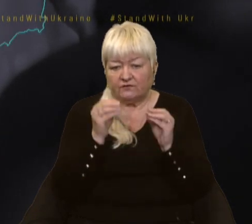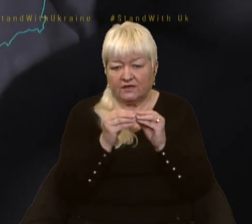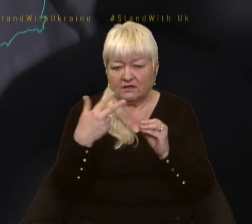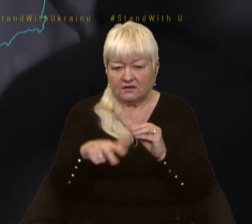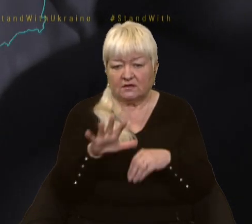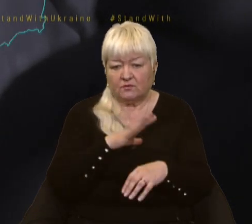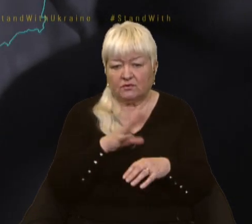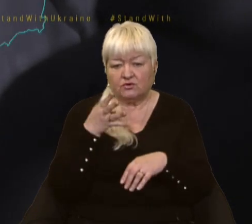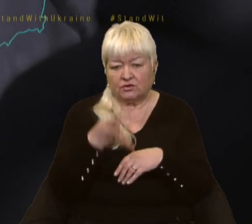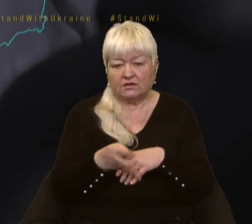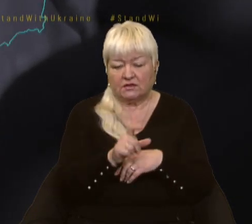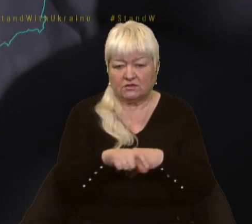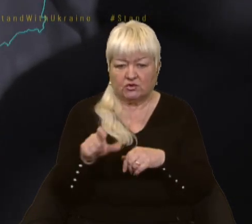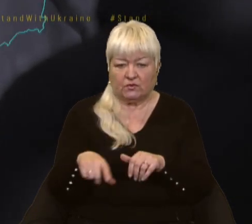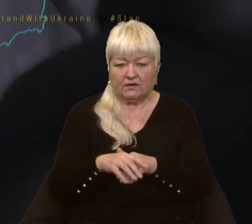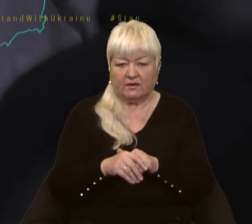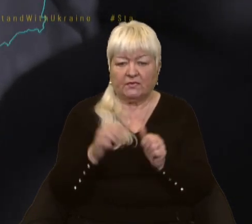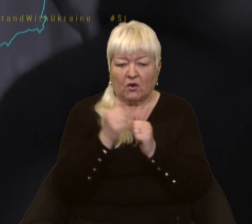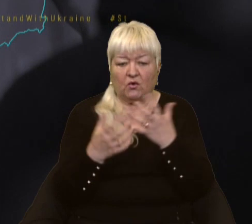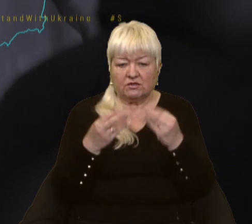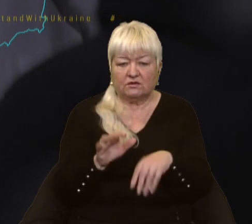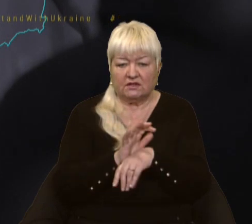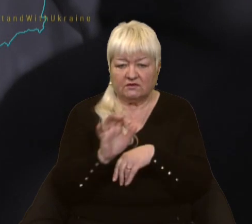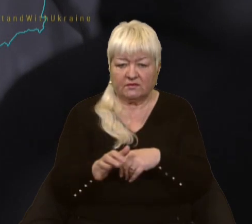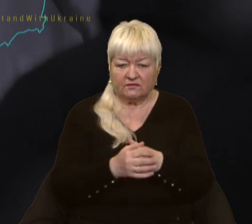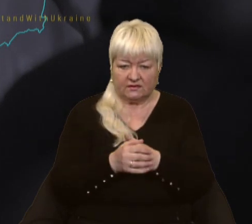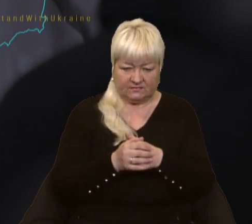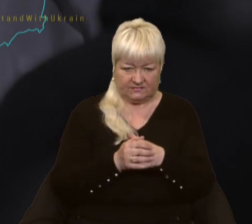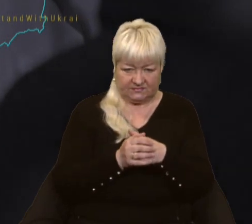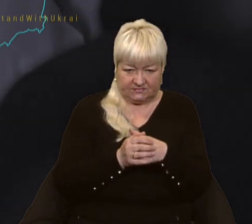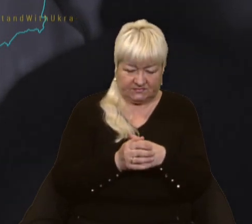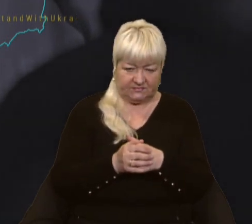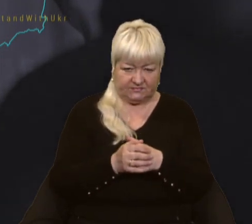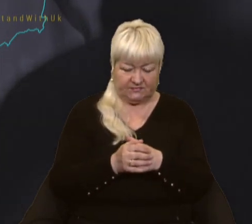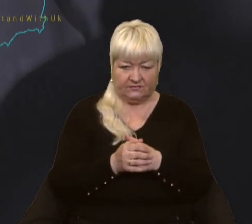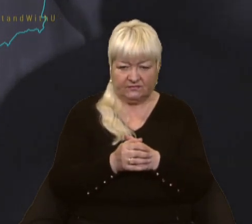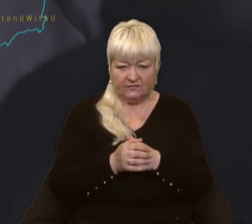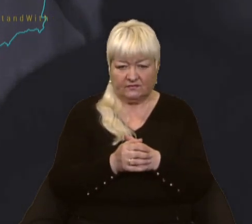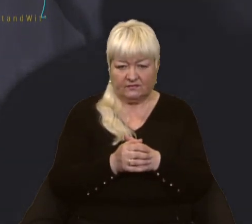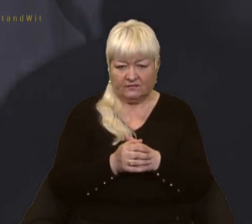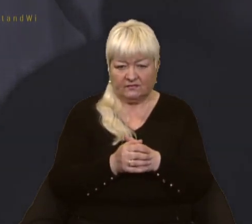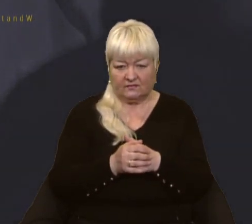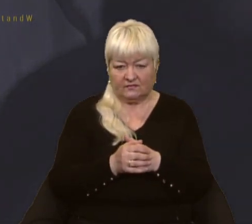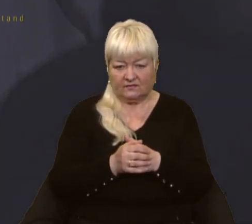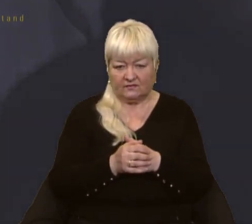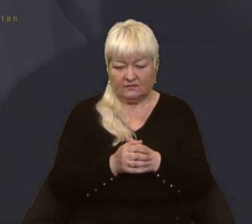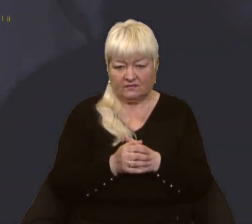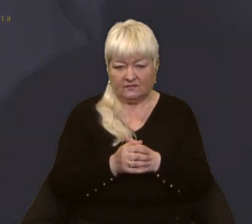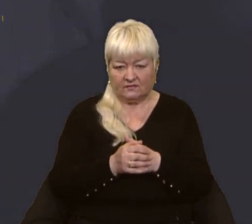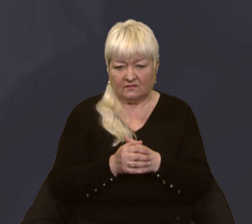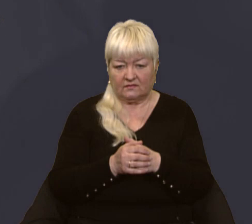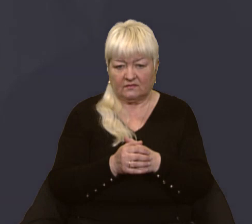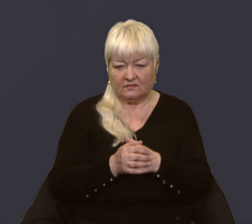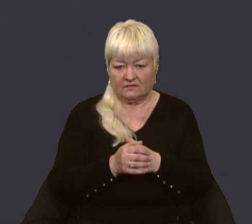30, ми відправляємо кожного дня до 10 години. І перші 4 тисячі накопичуються до 11-ї.